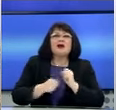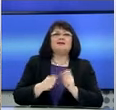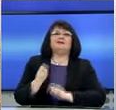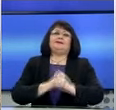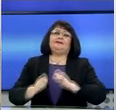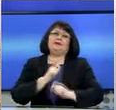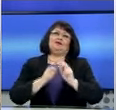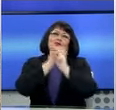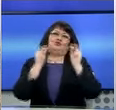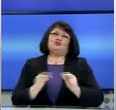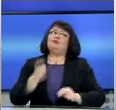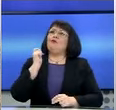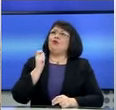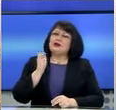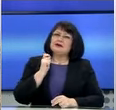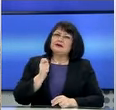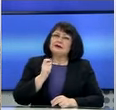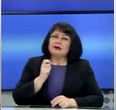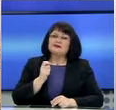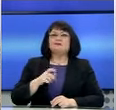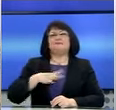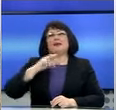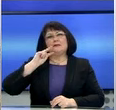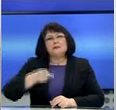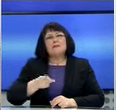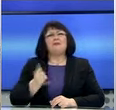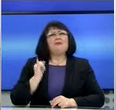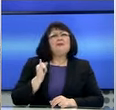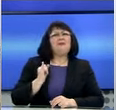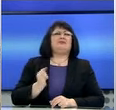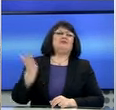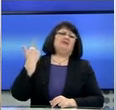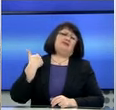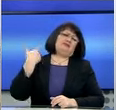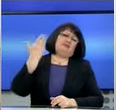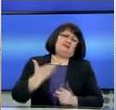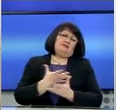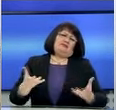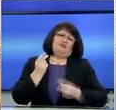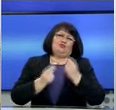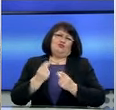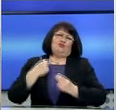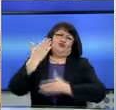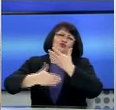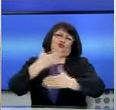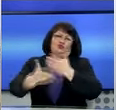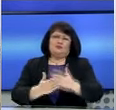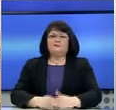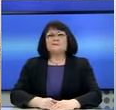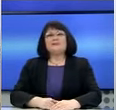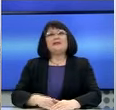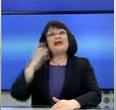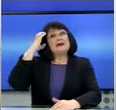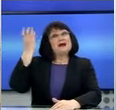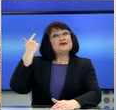για δημιουργικές και αποτελεσματικές πολιτικές, απάντησης σε αριθμίες και παθογένειες δεκαετιών. Και είναι η ρίση του καρχιδόνιου στρατηγού